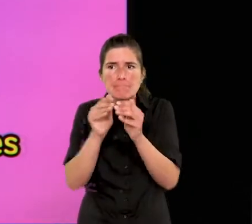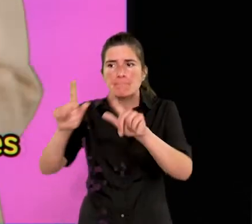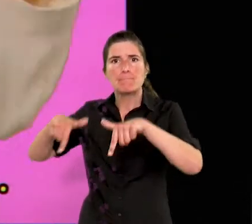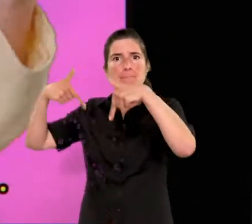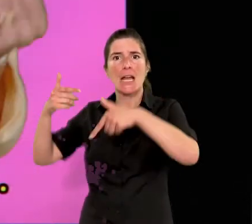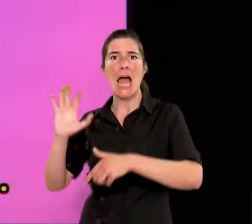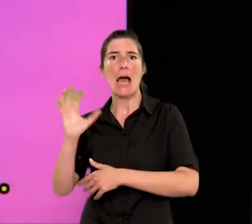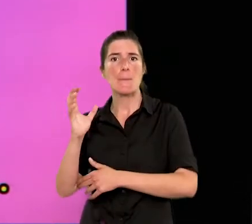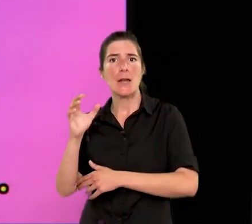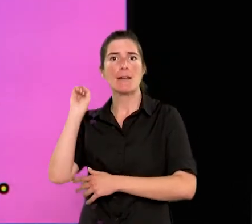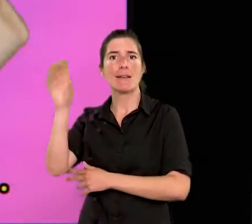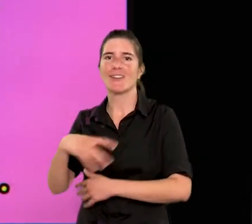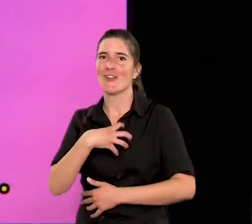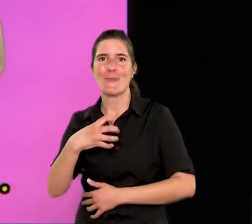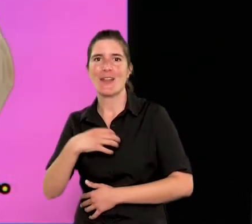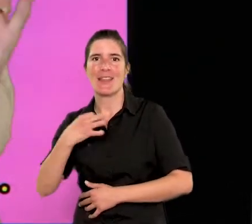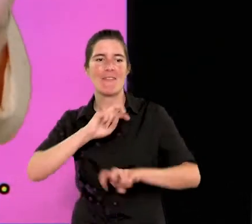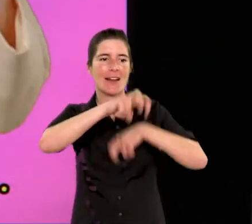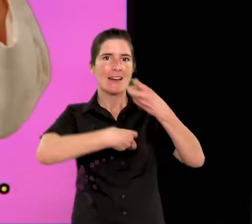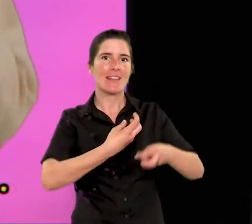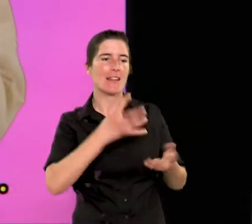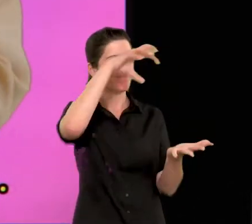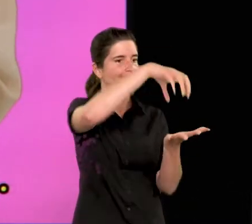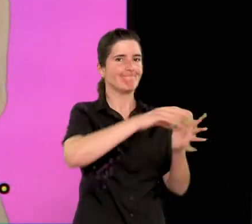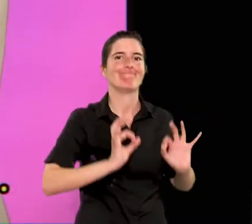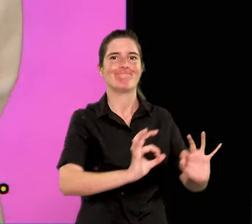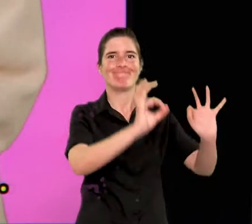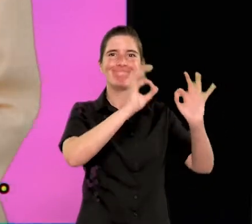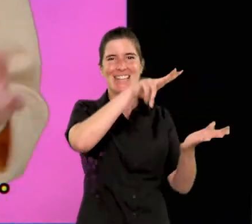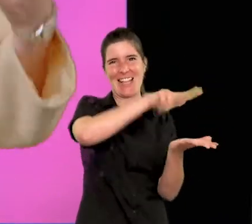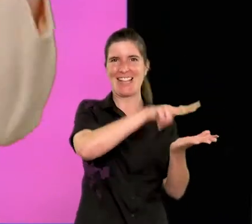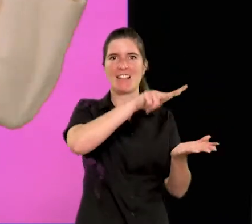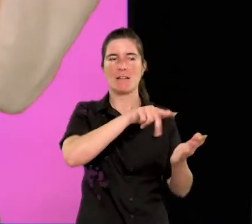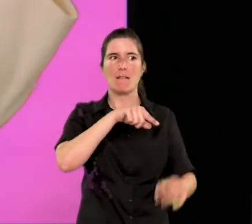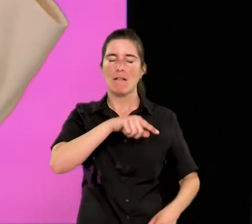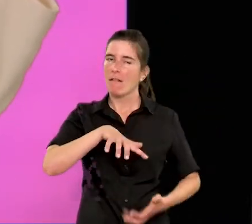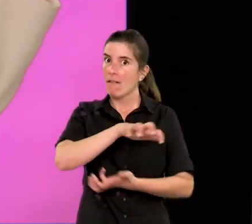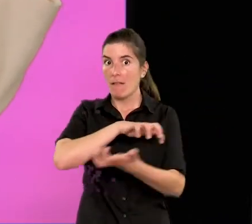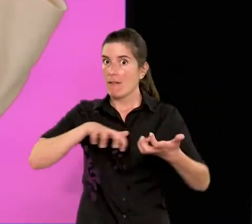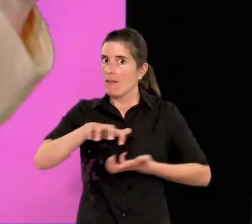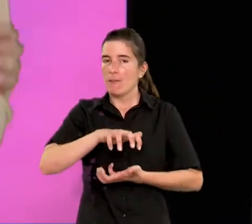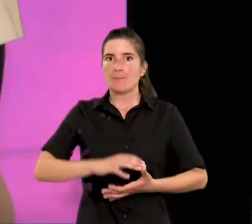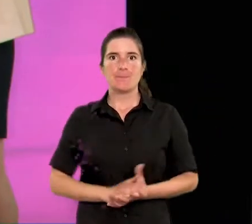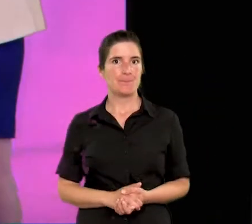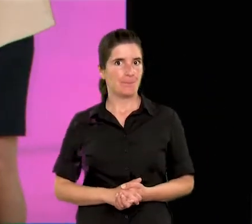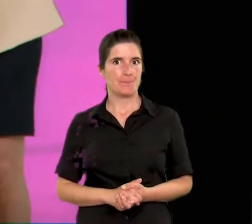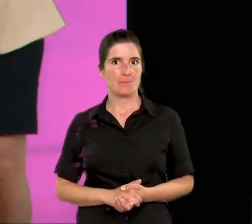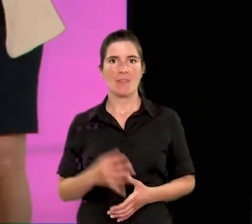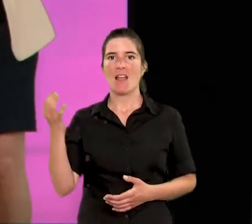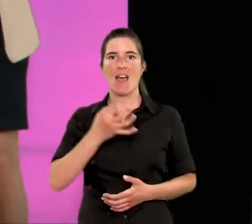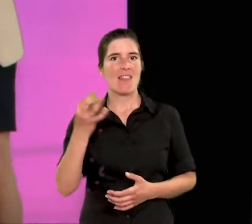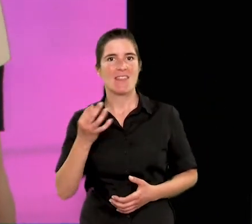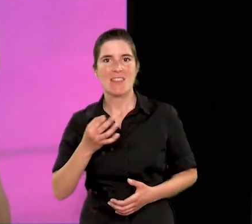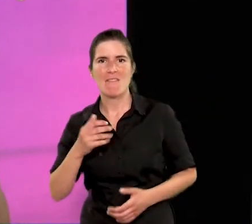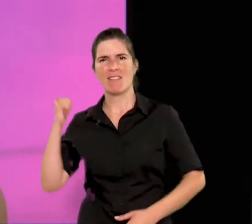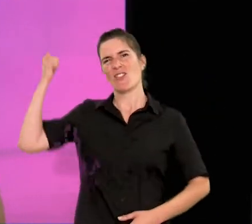contenidor groc perquè es puguin reciclar, s'han de depositar a punts de recollida autoritzats! Uah, que complicat! Ha arribat el